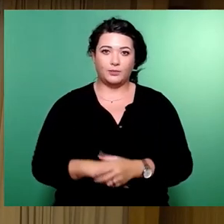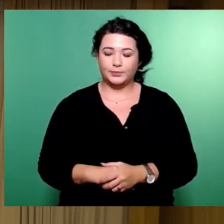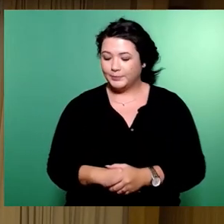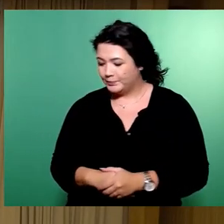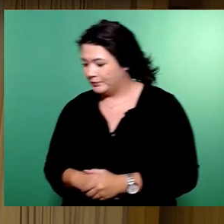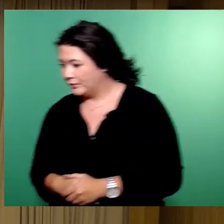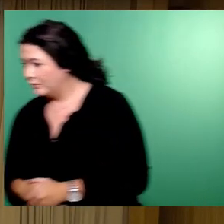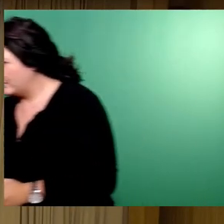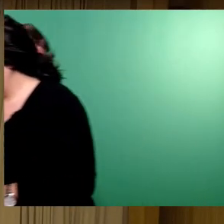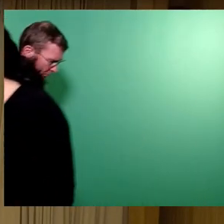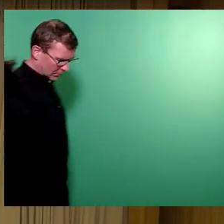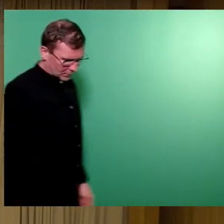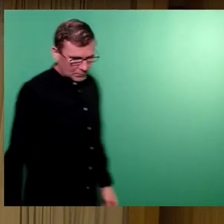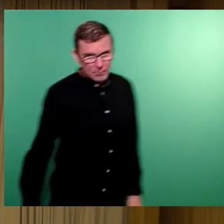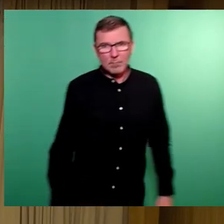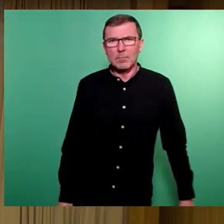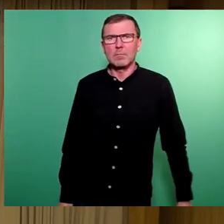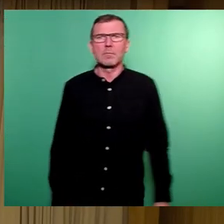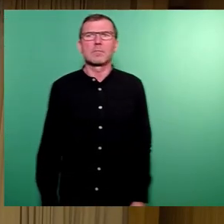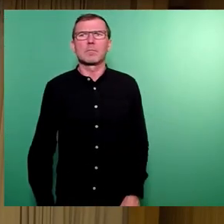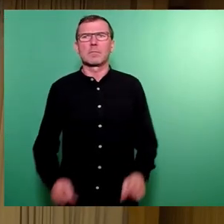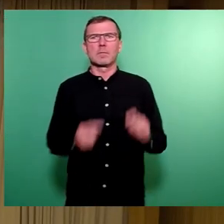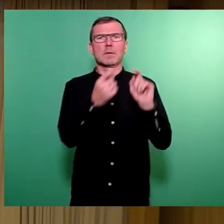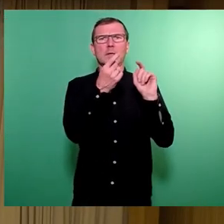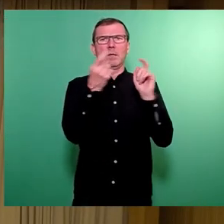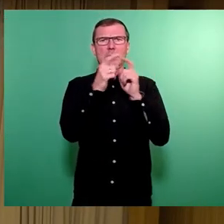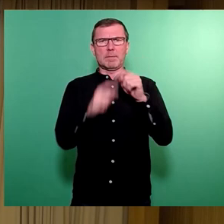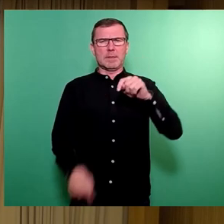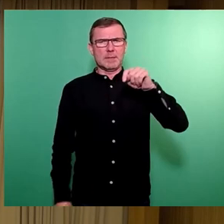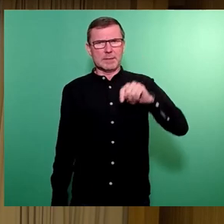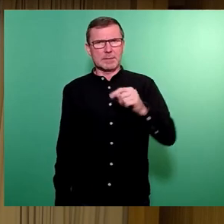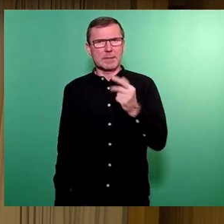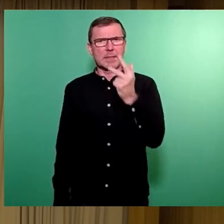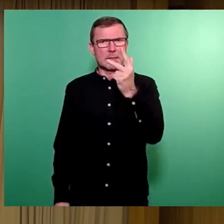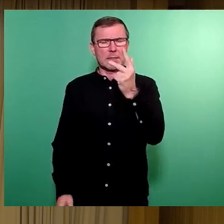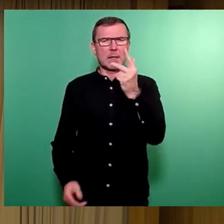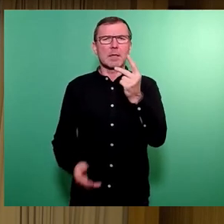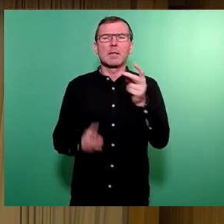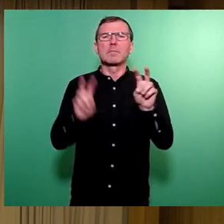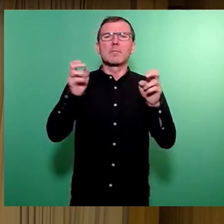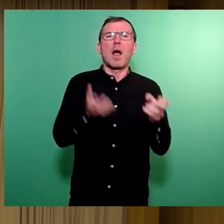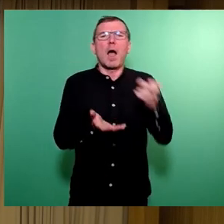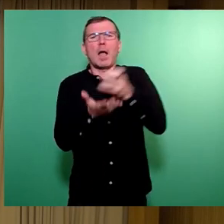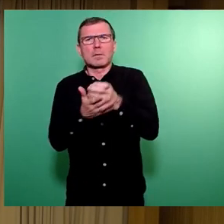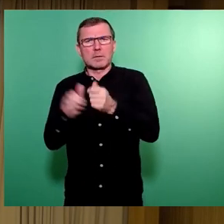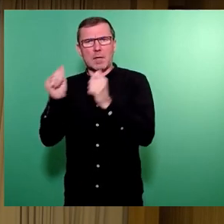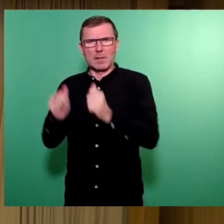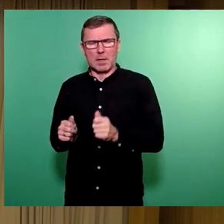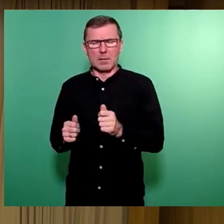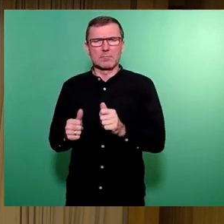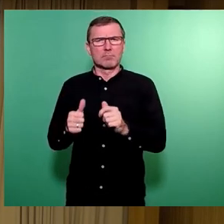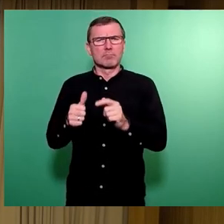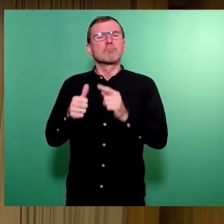Und bei der Debatte haben wir, wie gesagt, drei Ersetzungsanträge und ich darf sie in der Reihenfolge